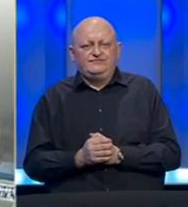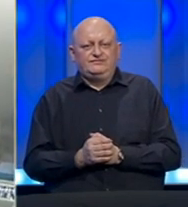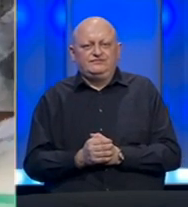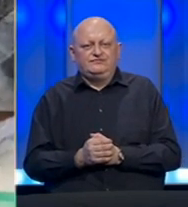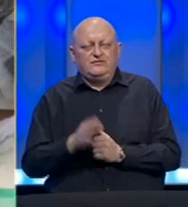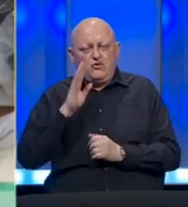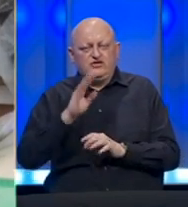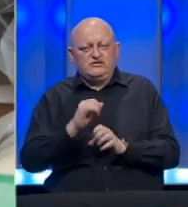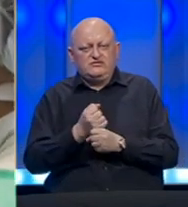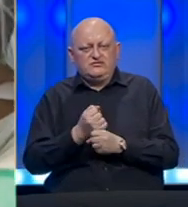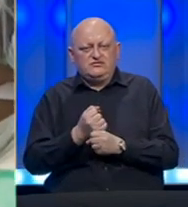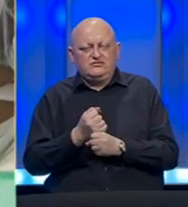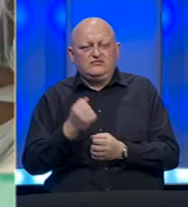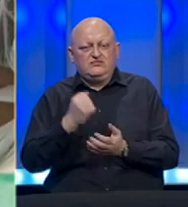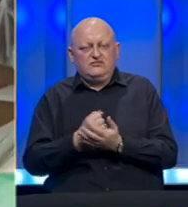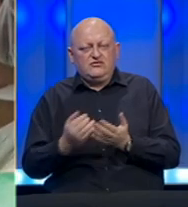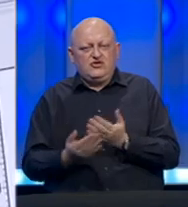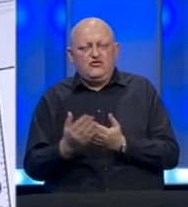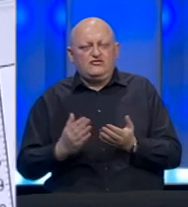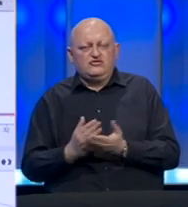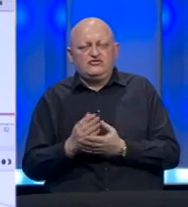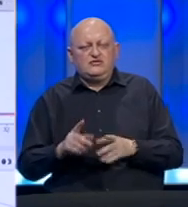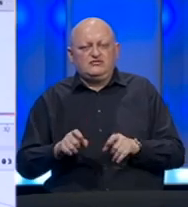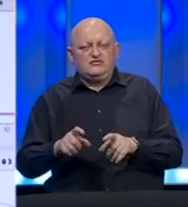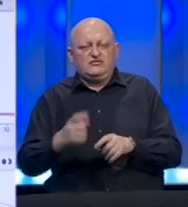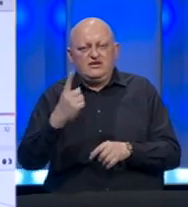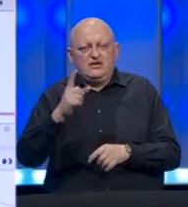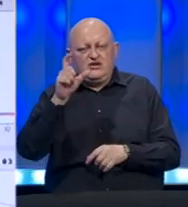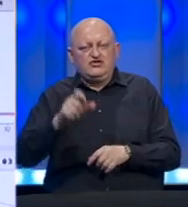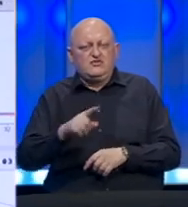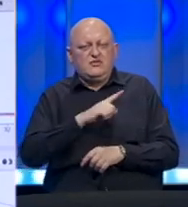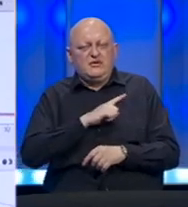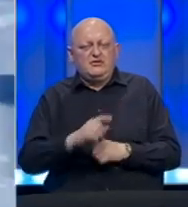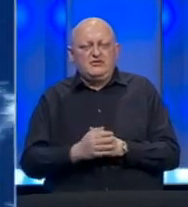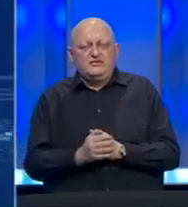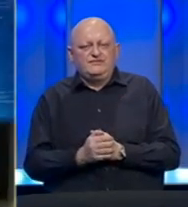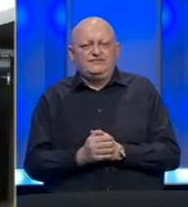U Bosni i Hercegovini posljeđeni novi slučajevi koronavirusa jedna osoba preminula.